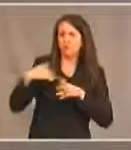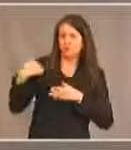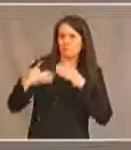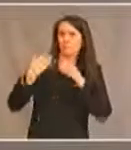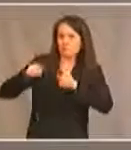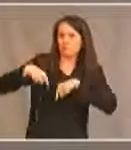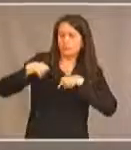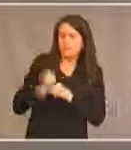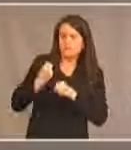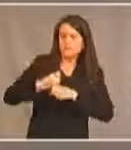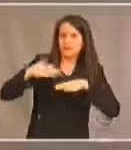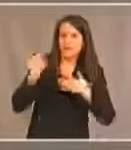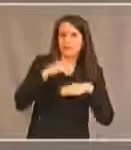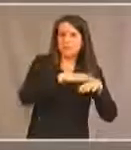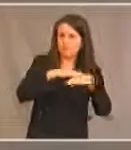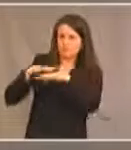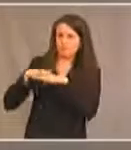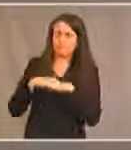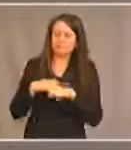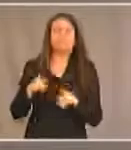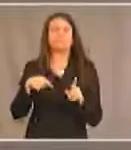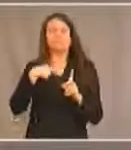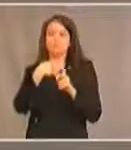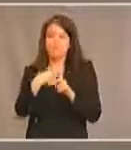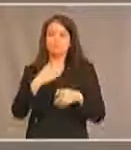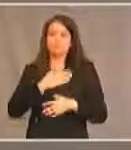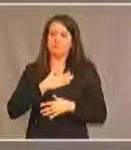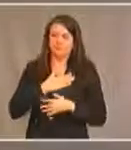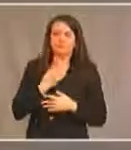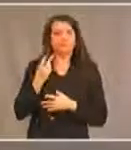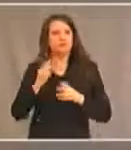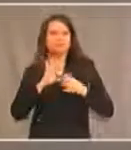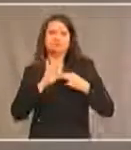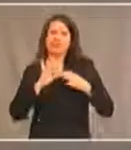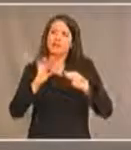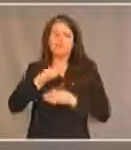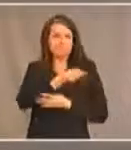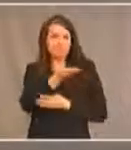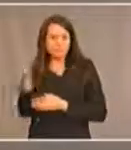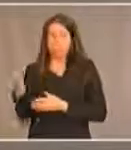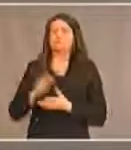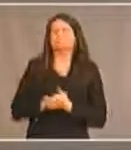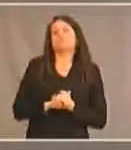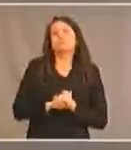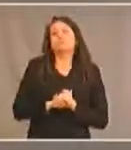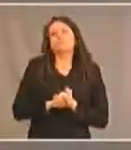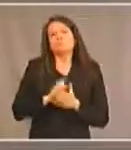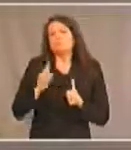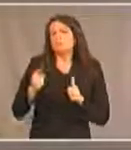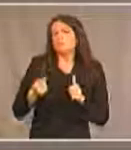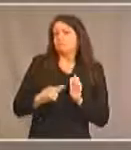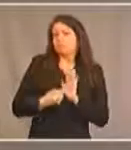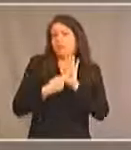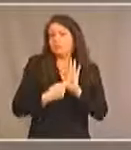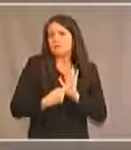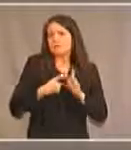'à maintenant pour ce qui est des consultations. Et j'aimerais mettre en lumière pour vous les premiers signes de ce que nous